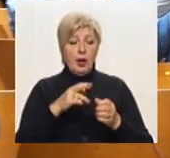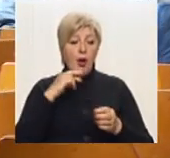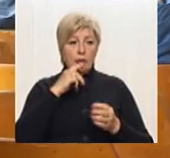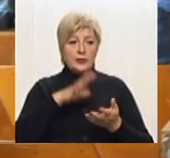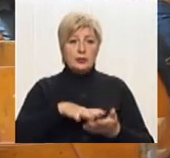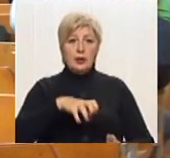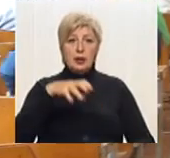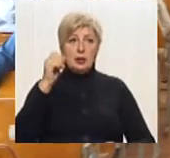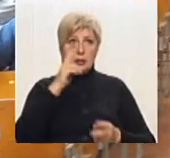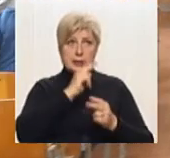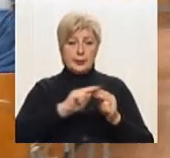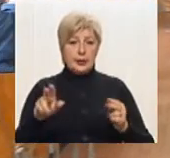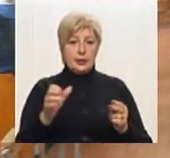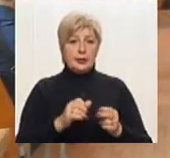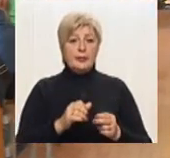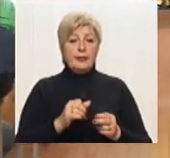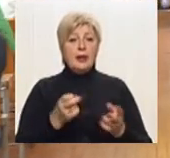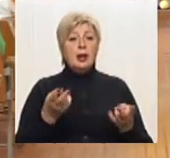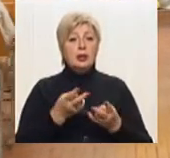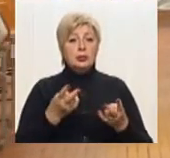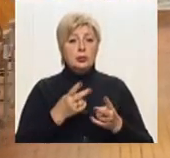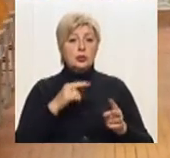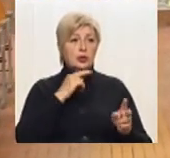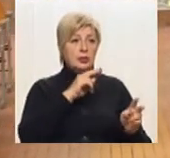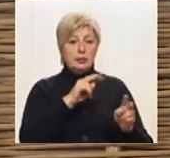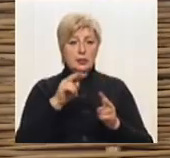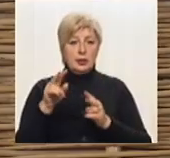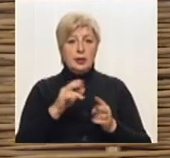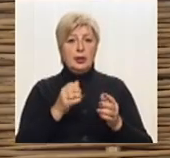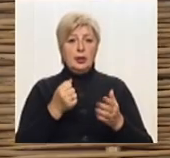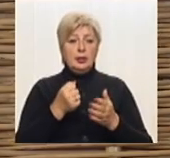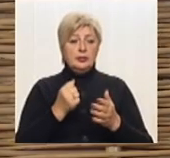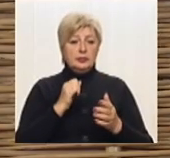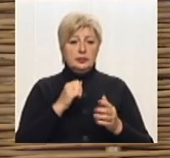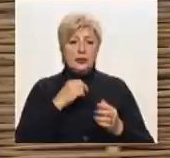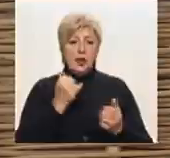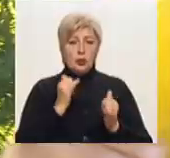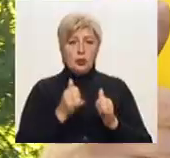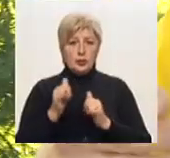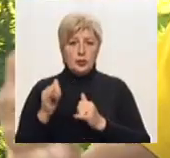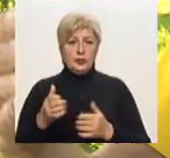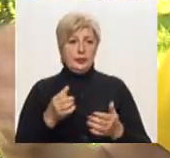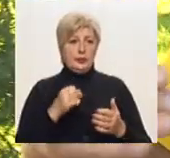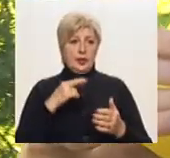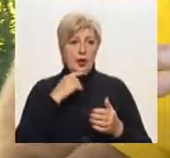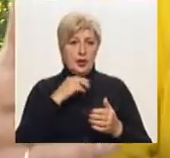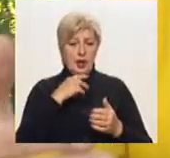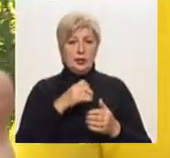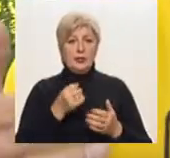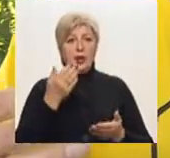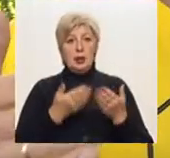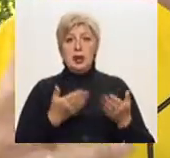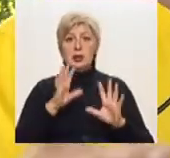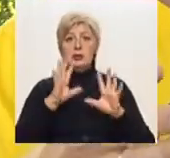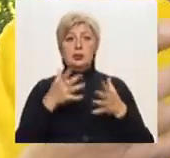Дмитро Любченко закликає як мінімум реагувати на випадки обробки рослин отрутохімікатами. «Якщо ви десь їдете, і